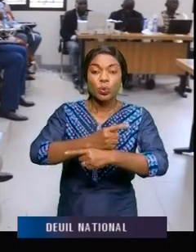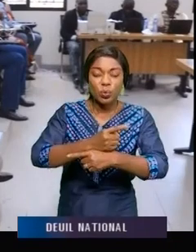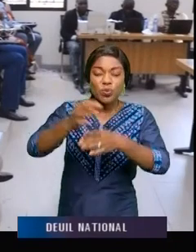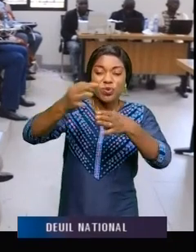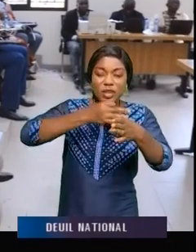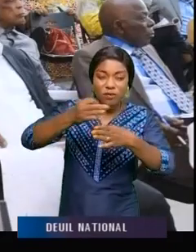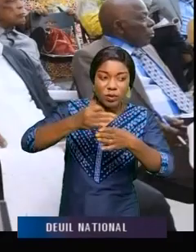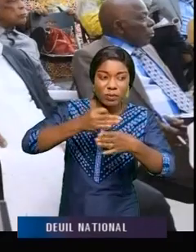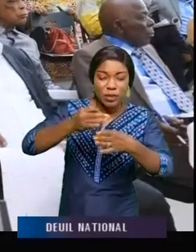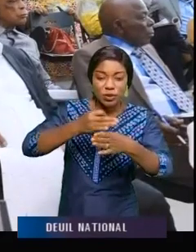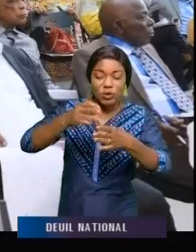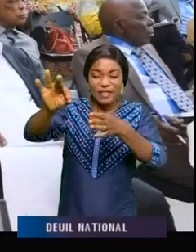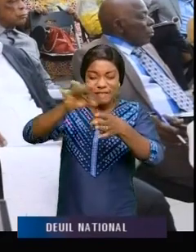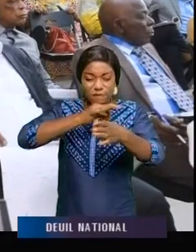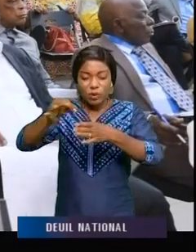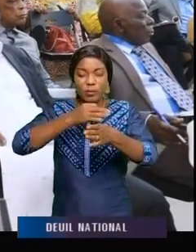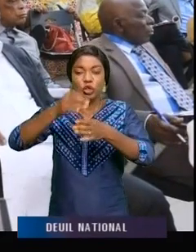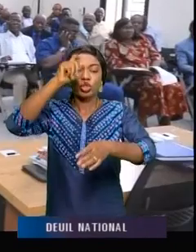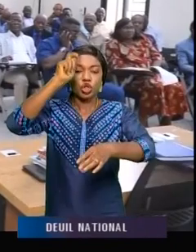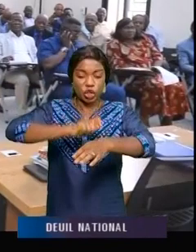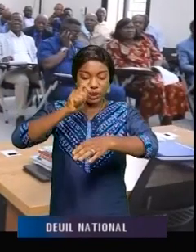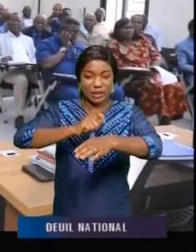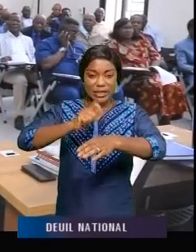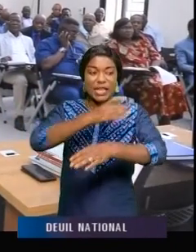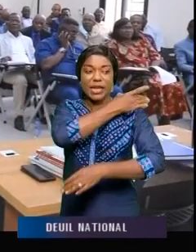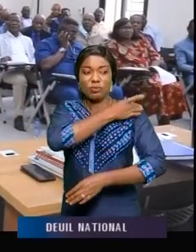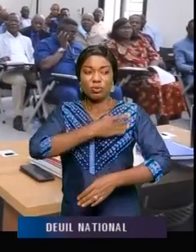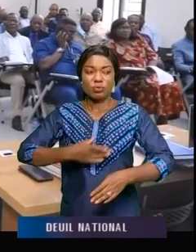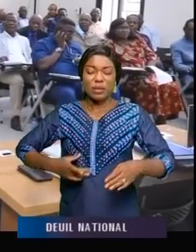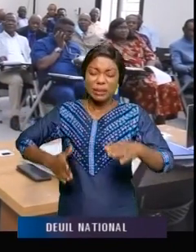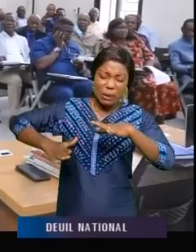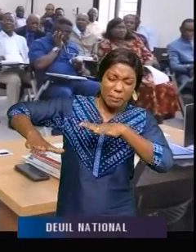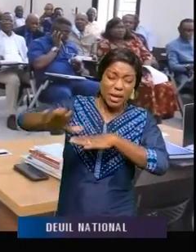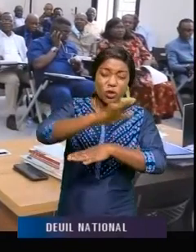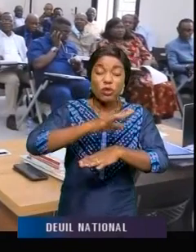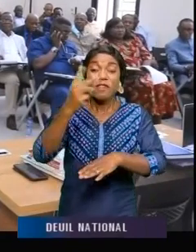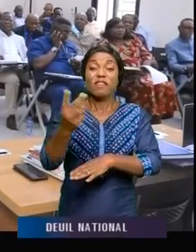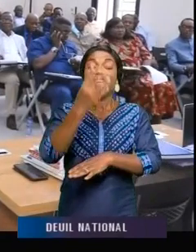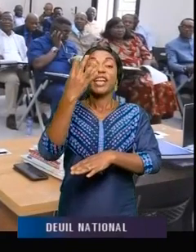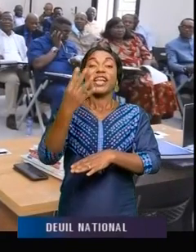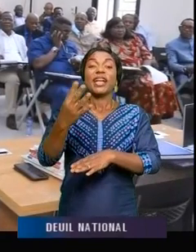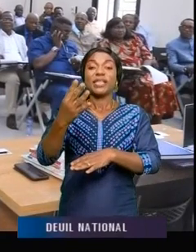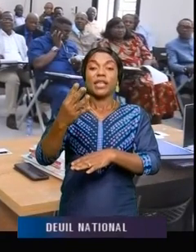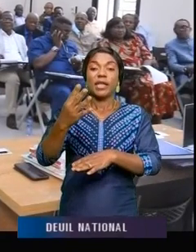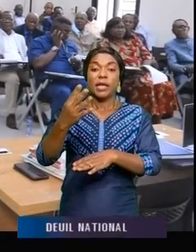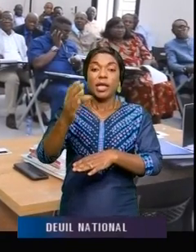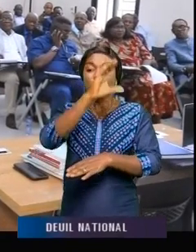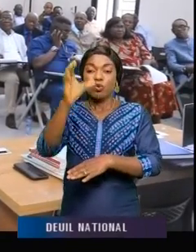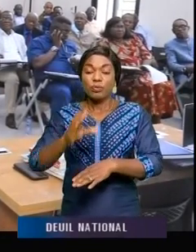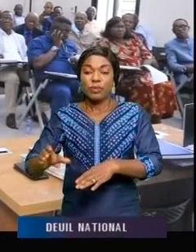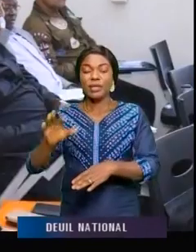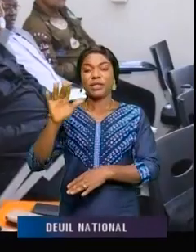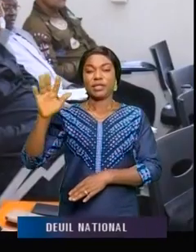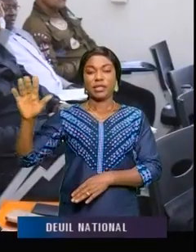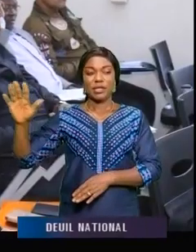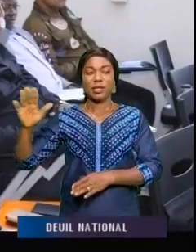à l'Institut National des Formations Judiciaires. Les bourgoumestres de toutes les 24 communes de Kinshasa ne tarissent pas des